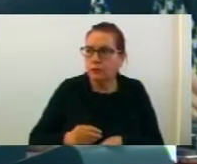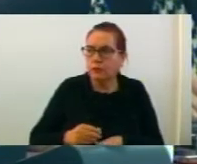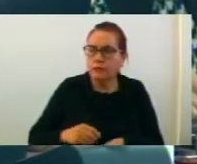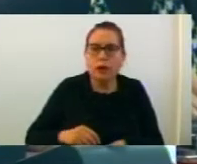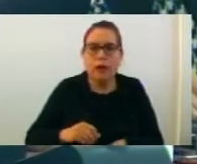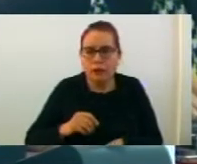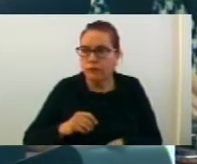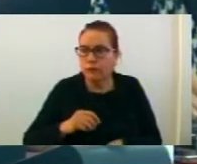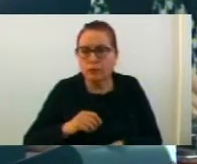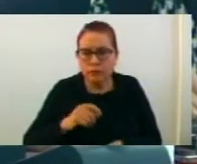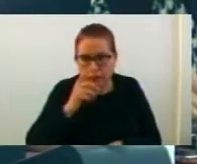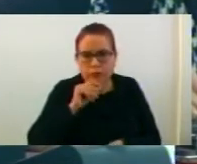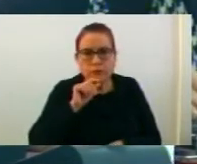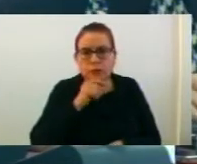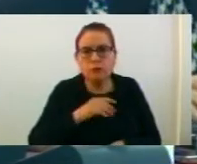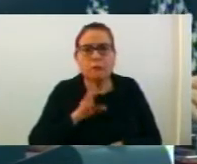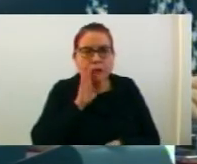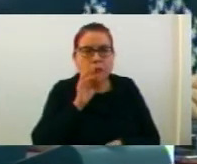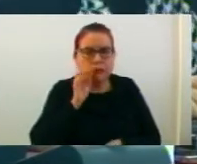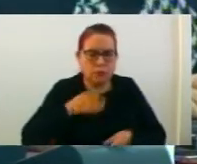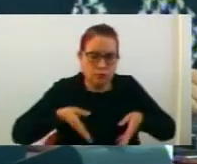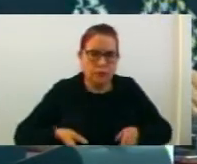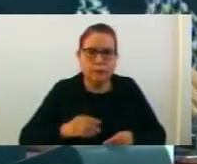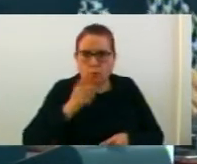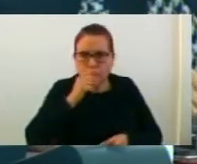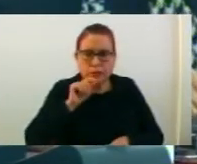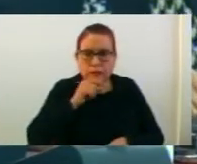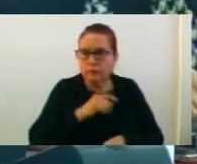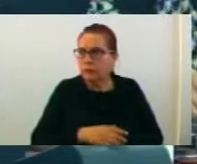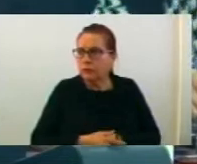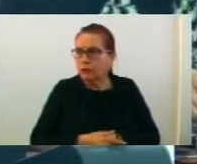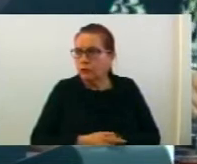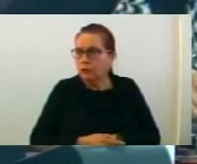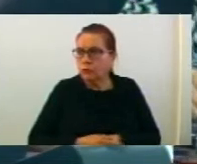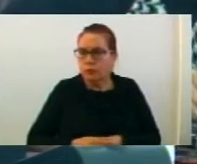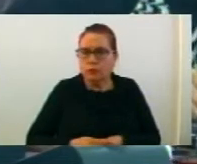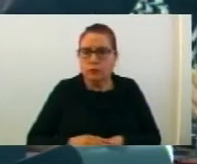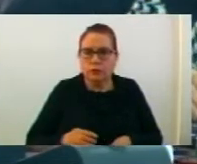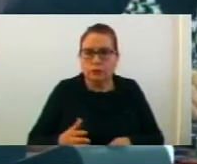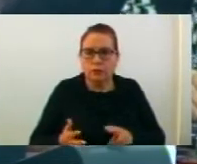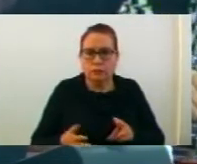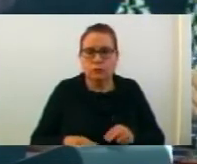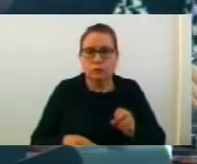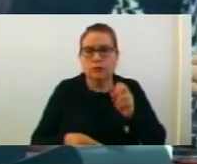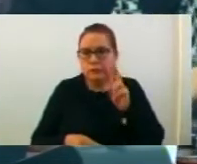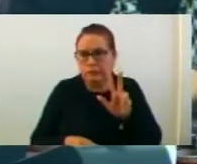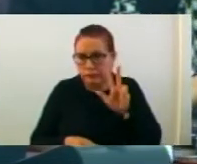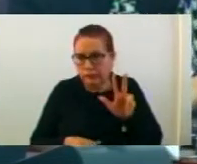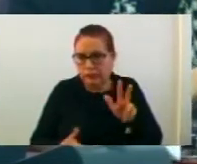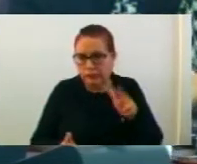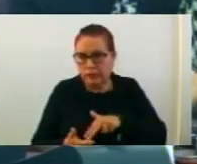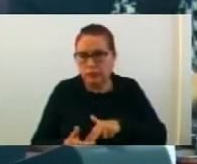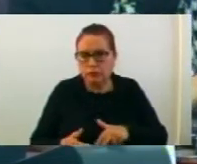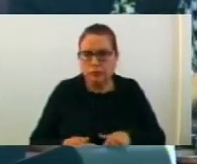живијалиште на родителите на подрачата на община Струмица и тоа во нето износ од 3.000 денари. Со